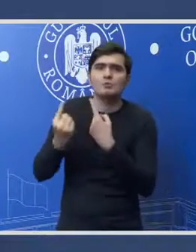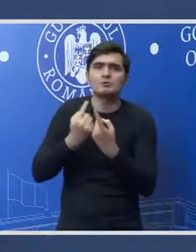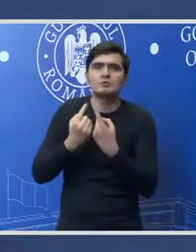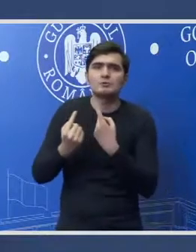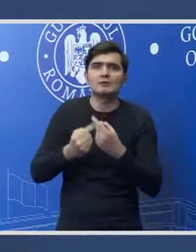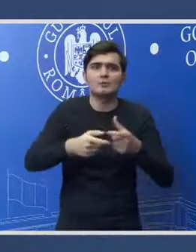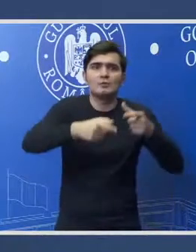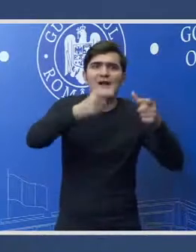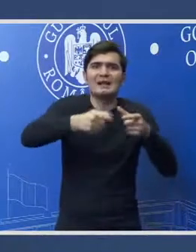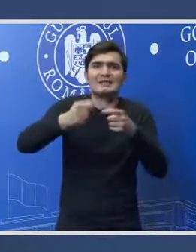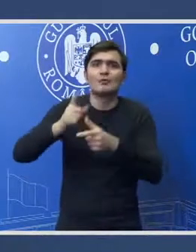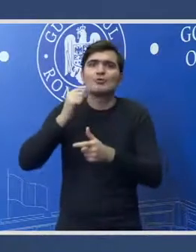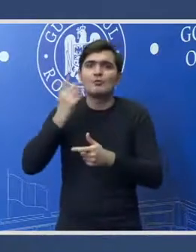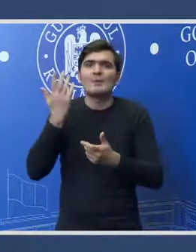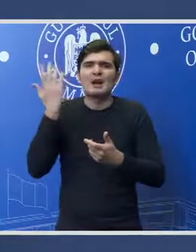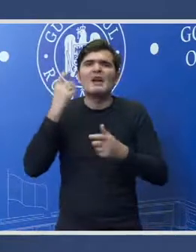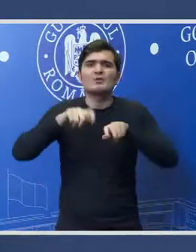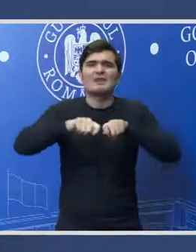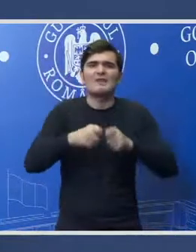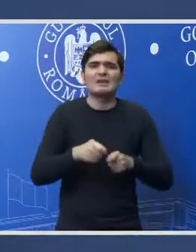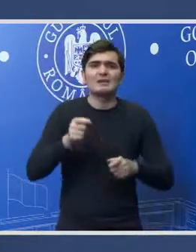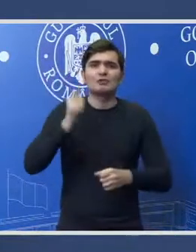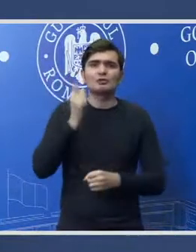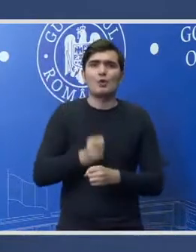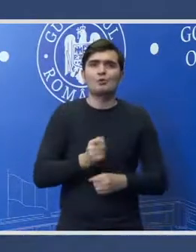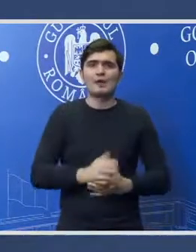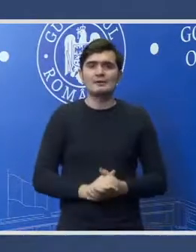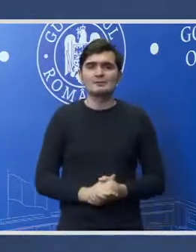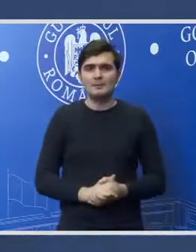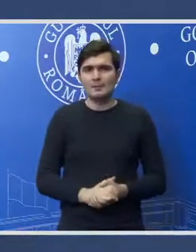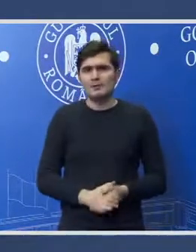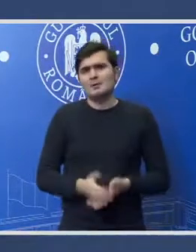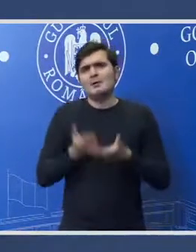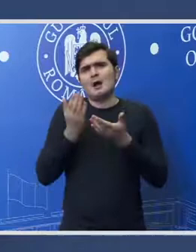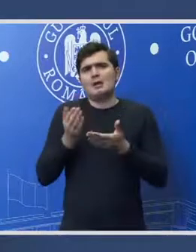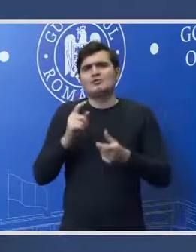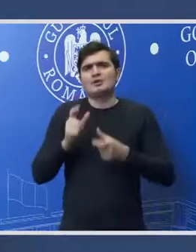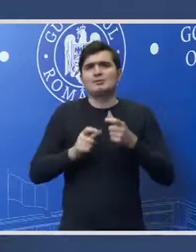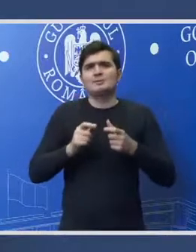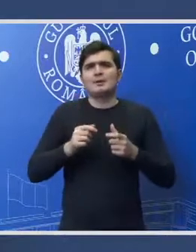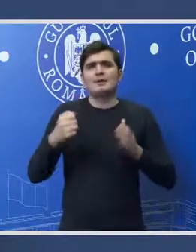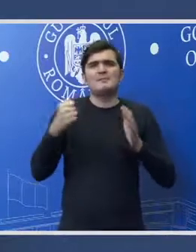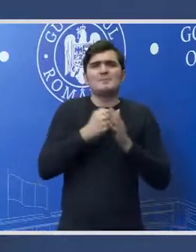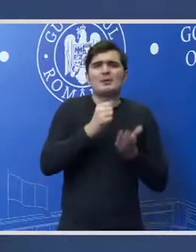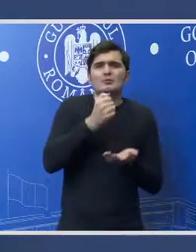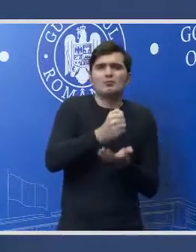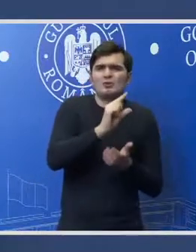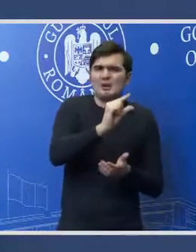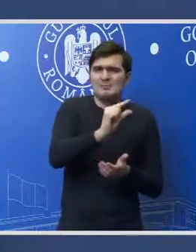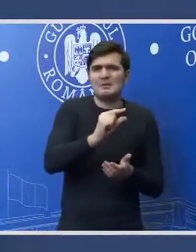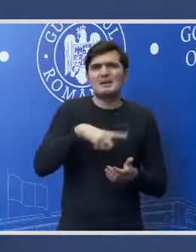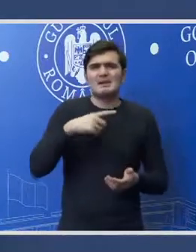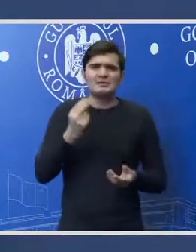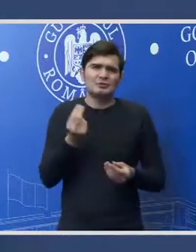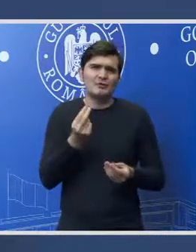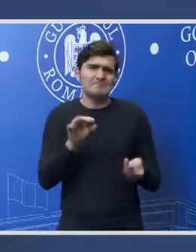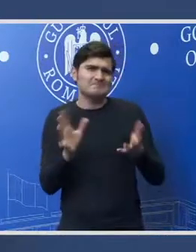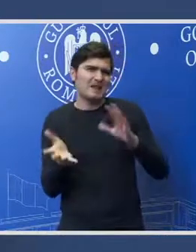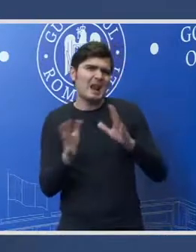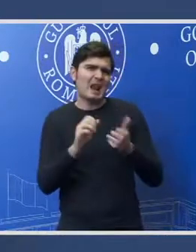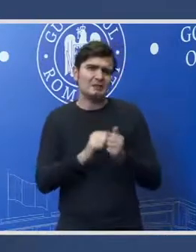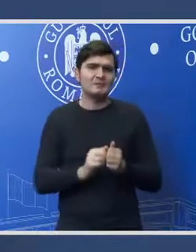categoriile care au fost afectate de această ordonanță. Aici, cu impactul bugetar foarte mic e relativ. Repet,